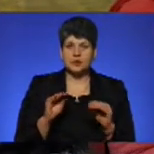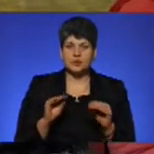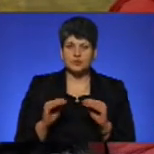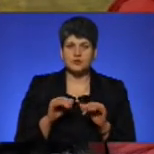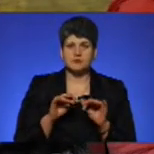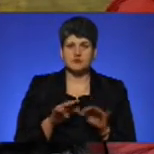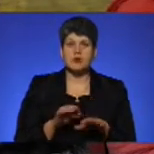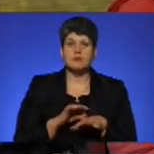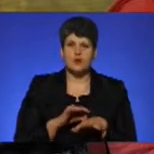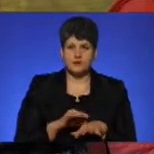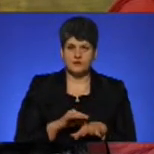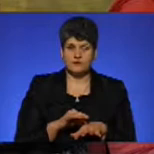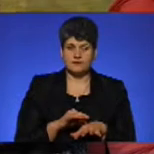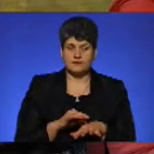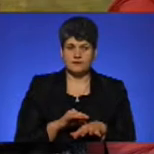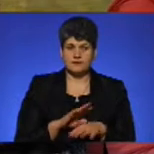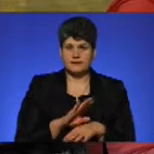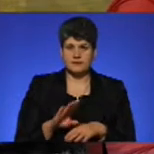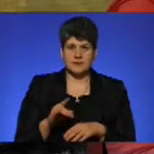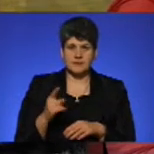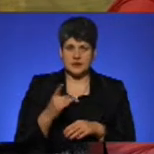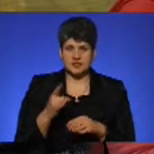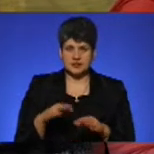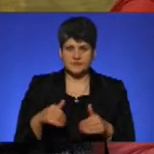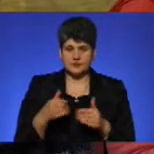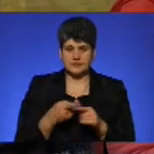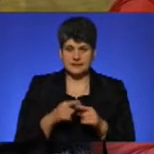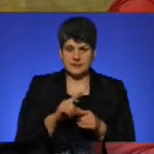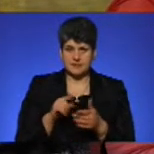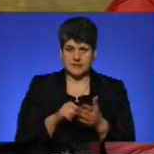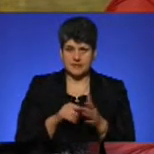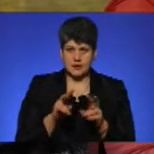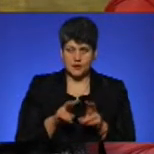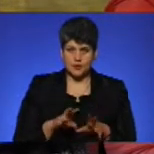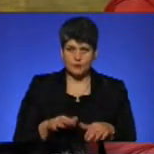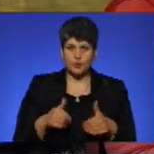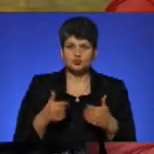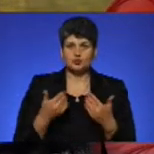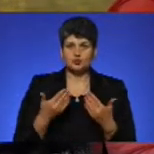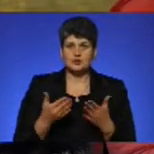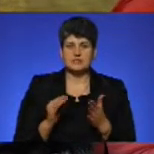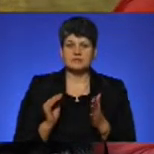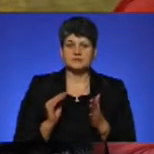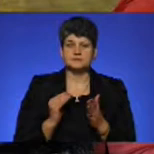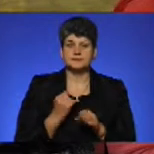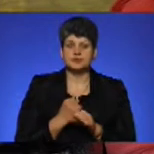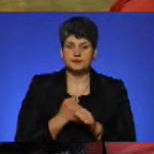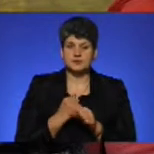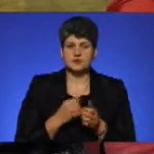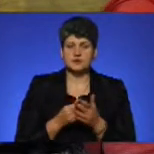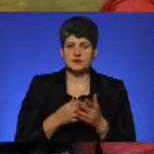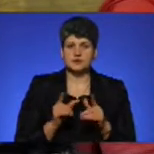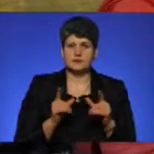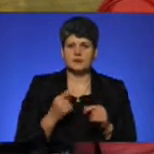проведена, не перший раз виноситься це питання на розгляд. Пропонується встановити тариф на перевезення